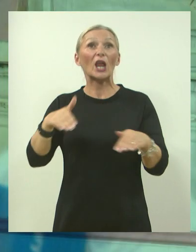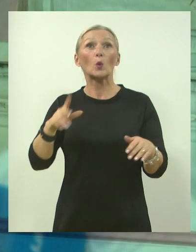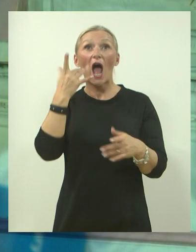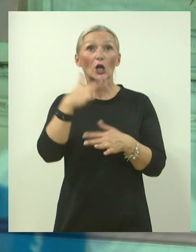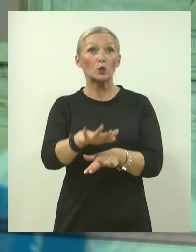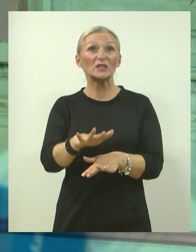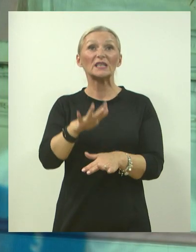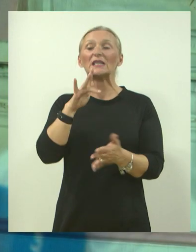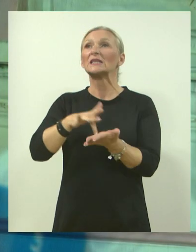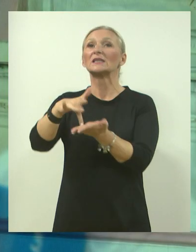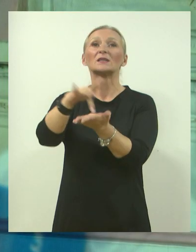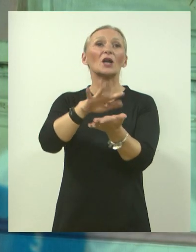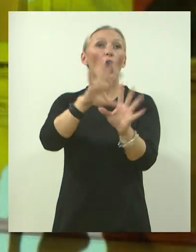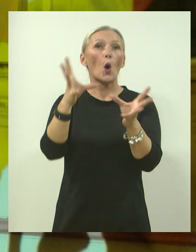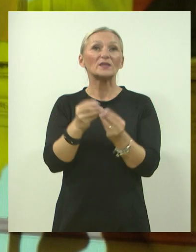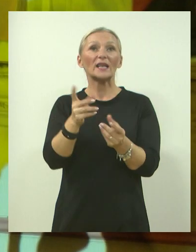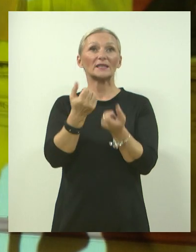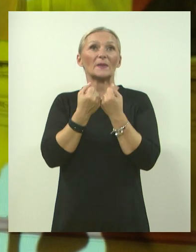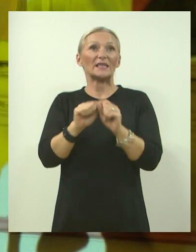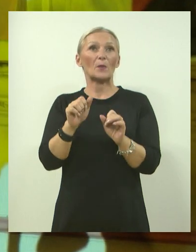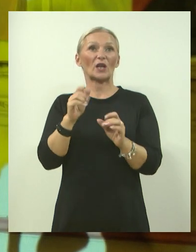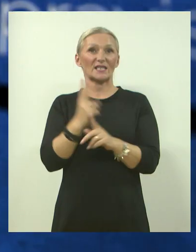kontinentima i demokratskim državama svijeta.